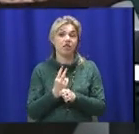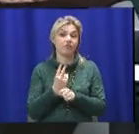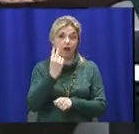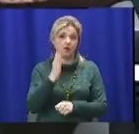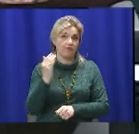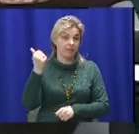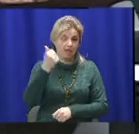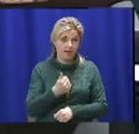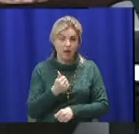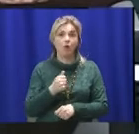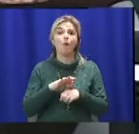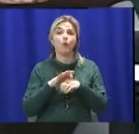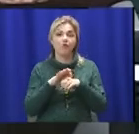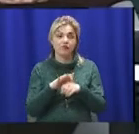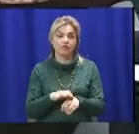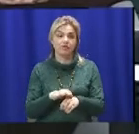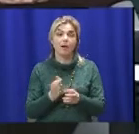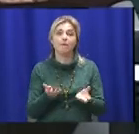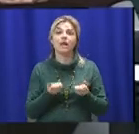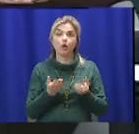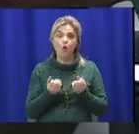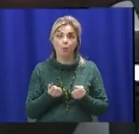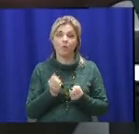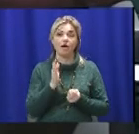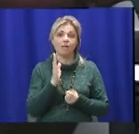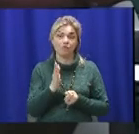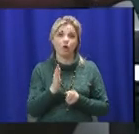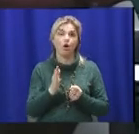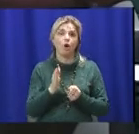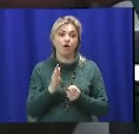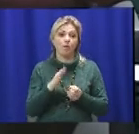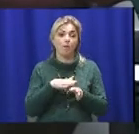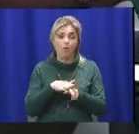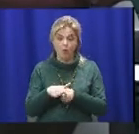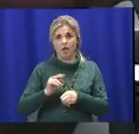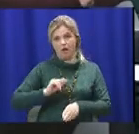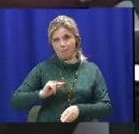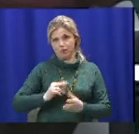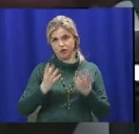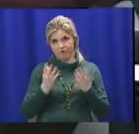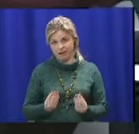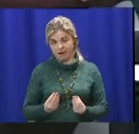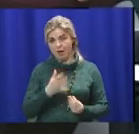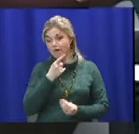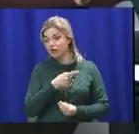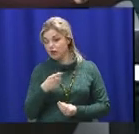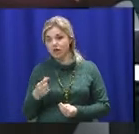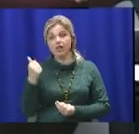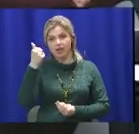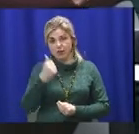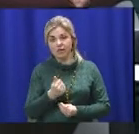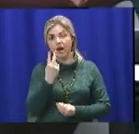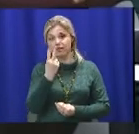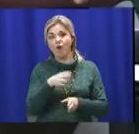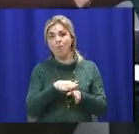провести прием в объеме полного рабочего дня. То есть в течение недели, два полных